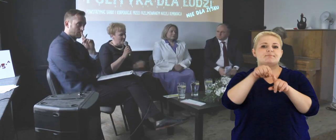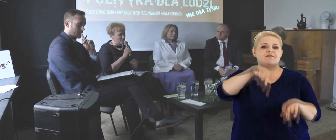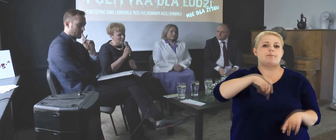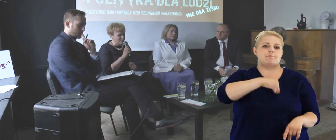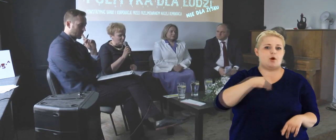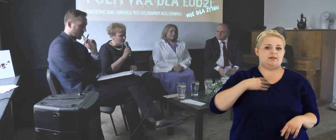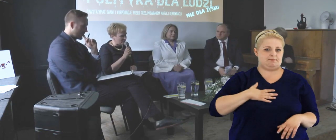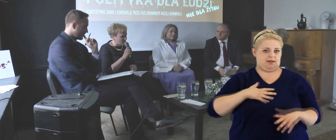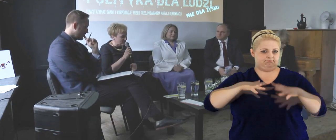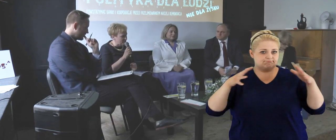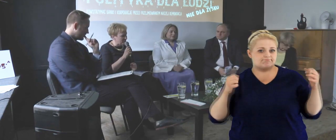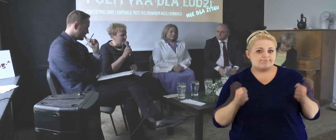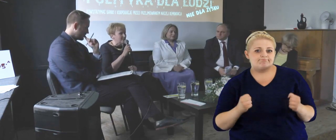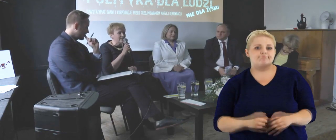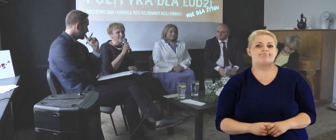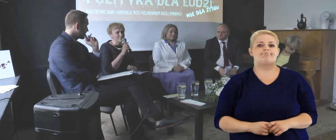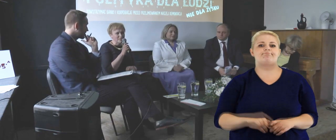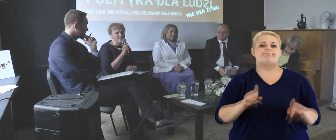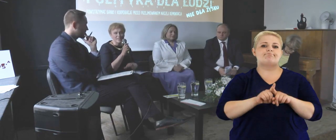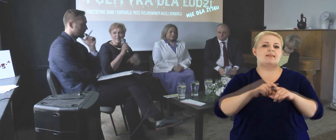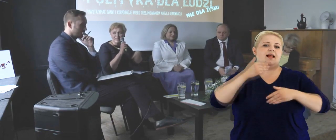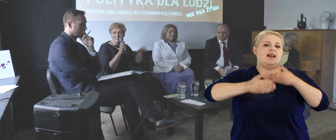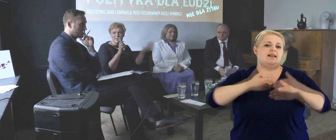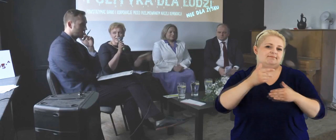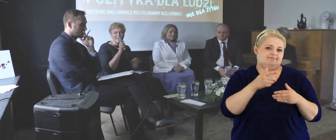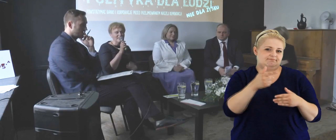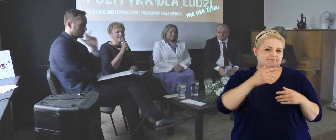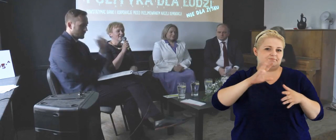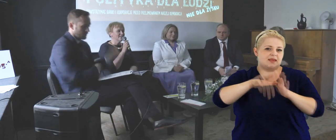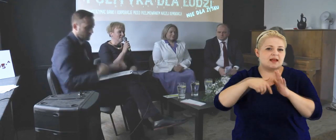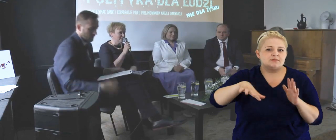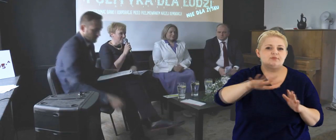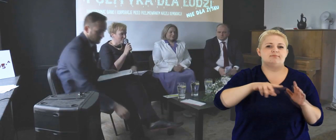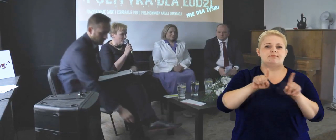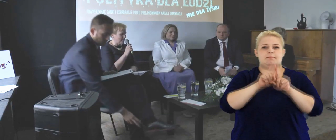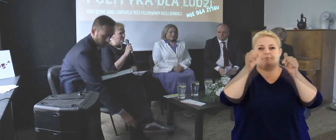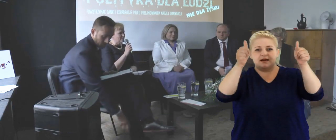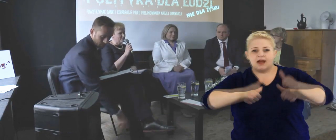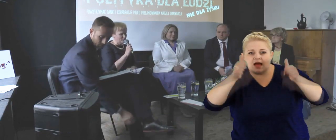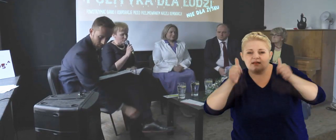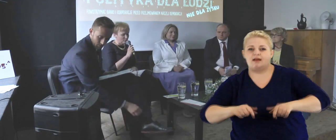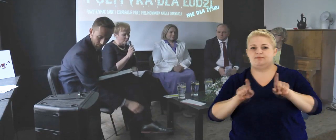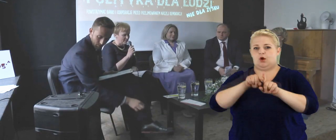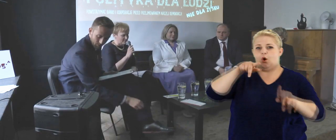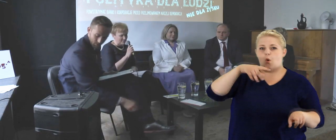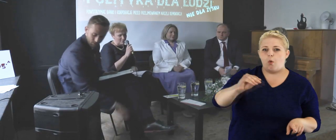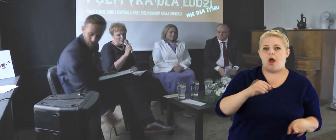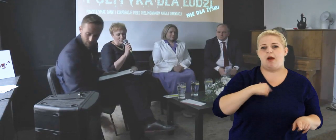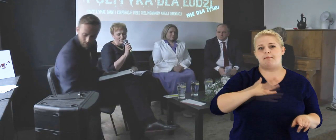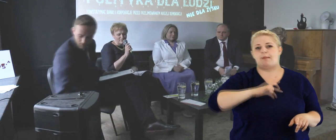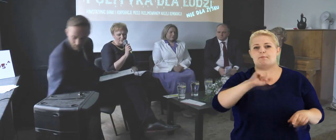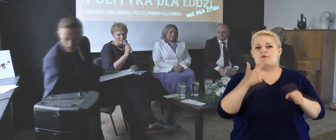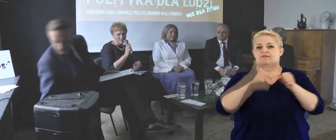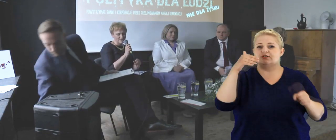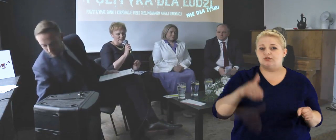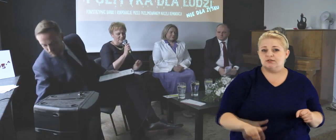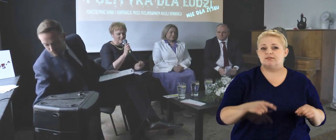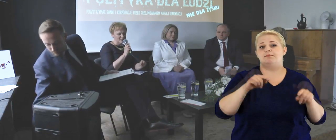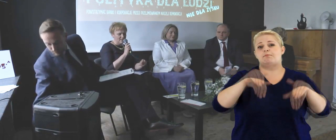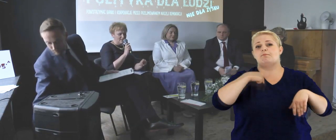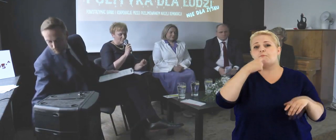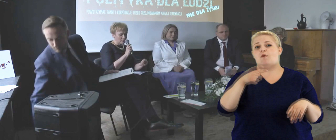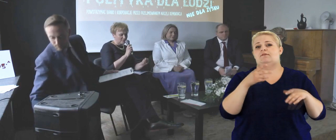ogromne, możemy porównać to do jakichś takich legend miejskich. Na tych plakatach też jest informacja, że w Unii Europejskiej mamy ponad 20